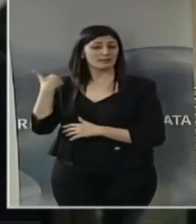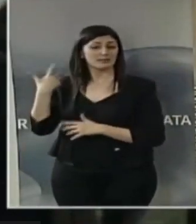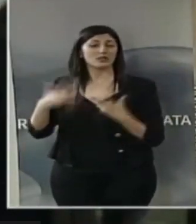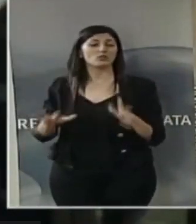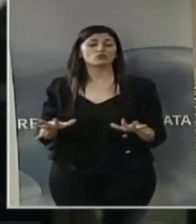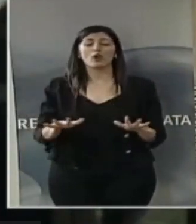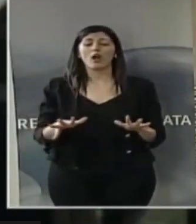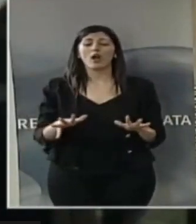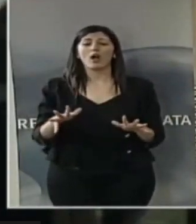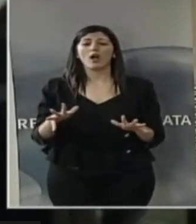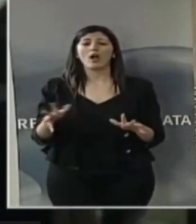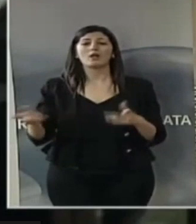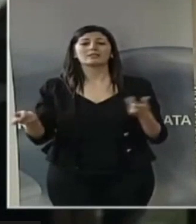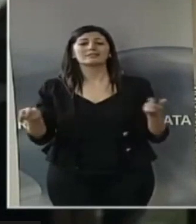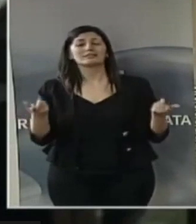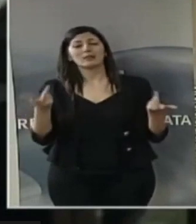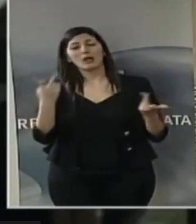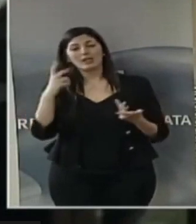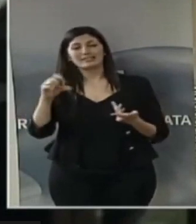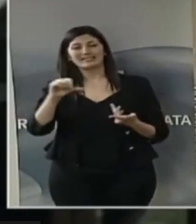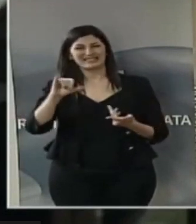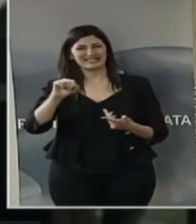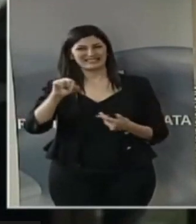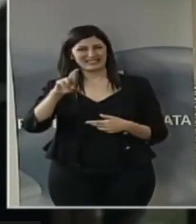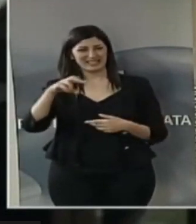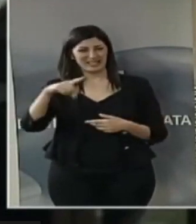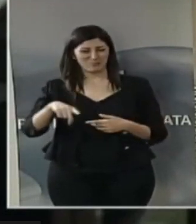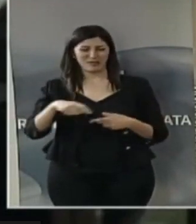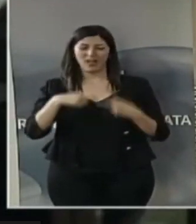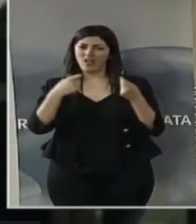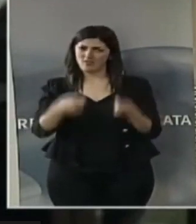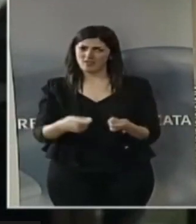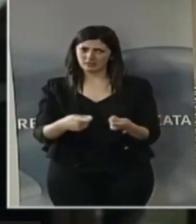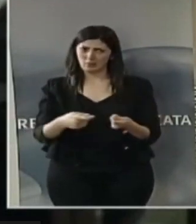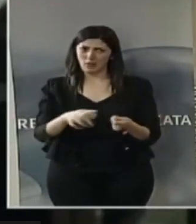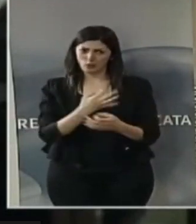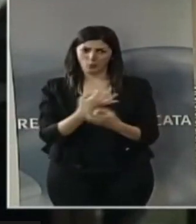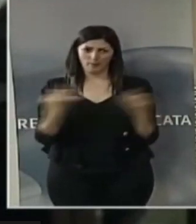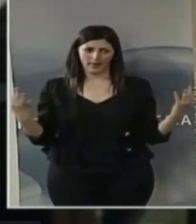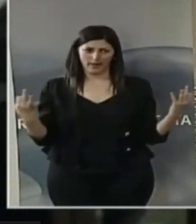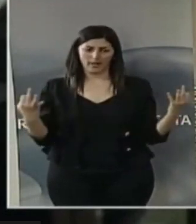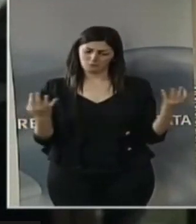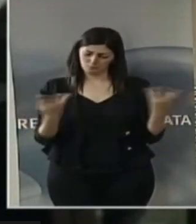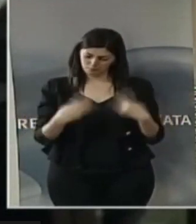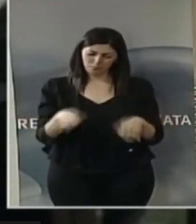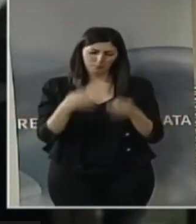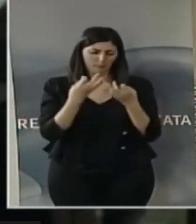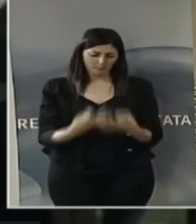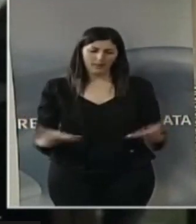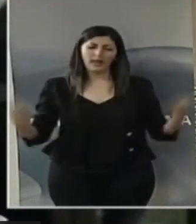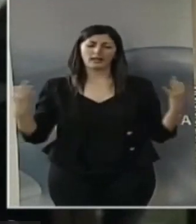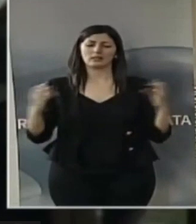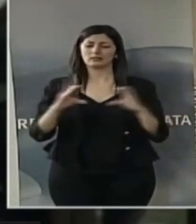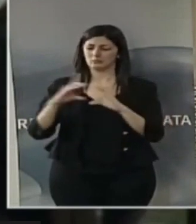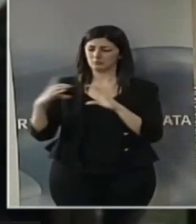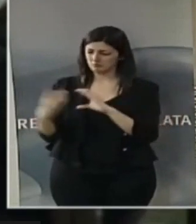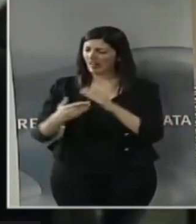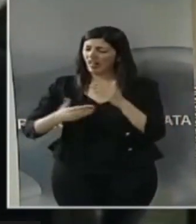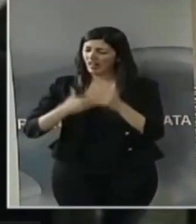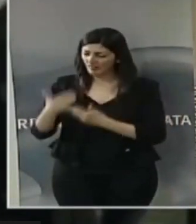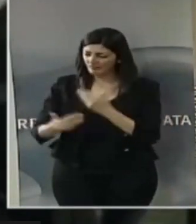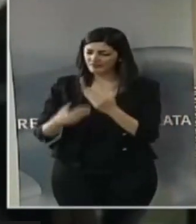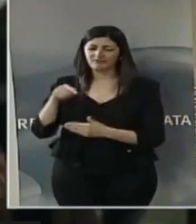sul sistema informativo regionale, del SIERB, che molto bene funziona nel Dipartimento e sta dando